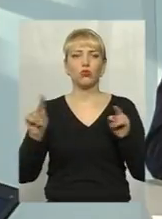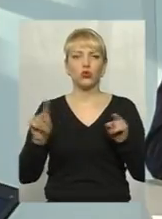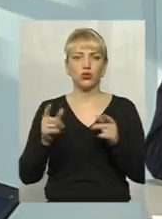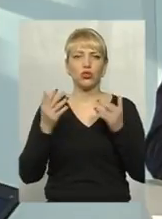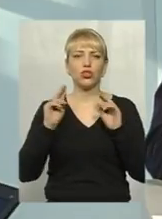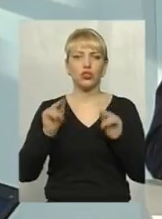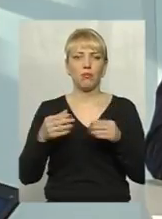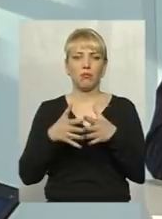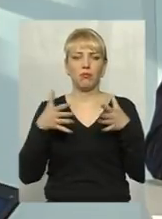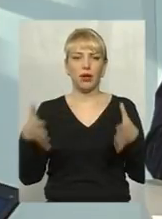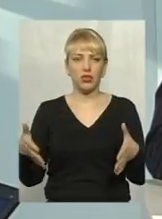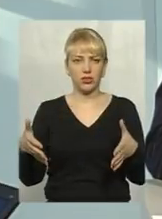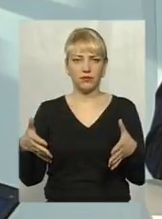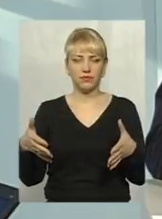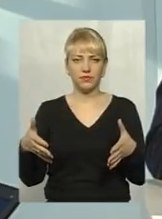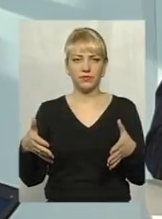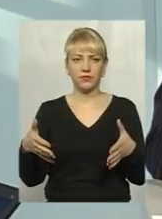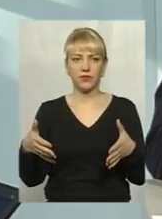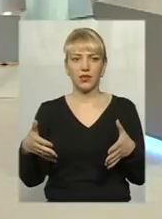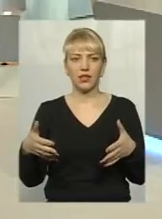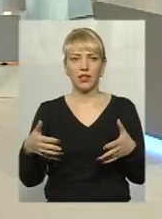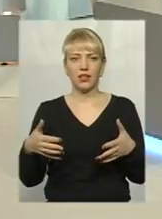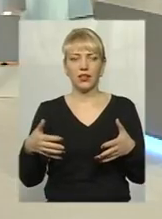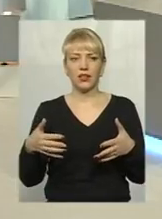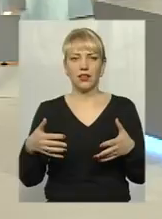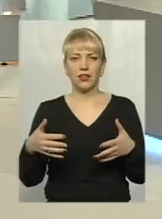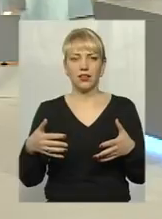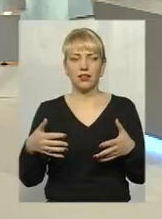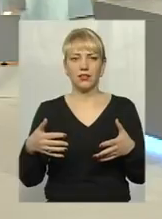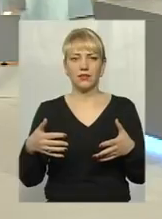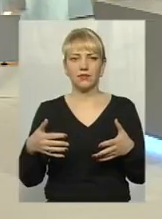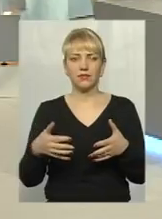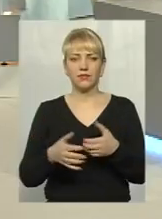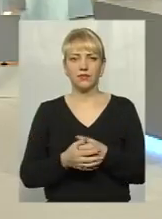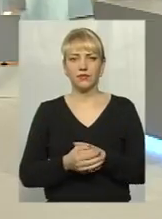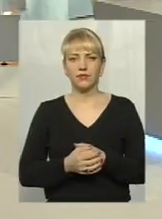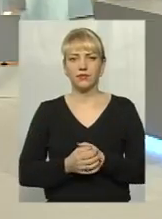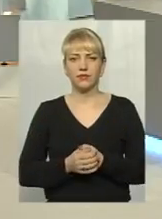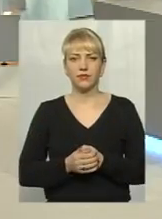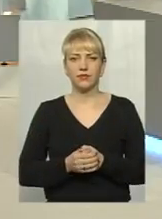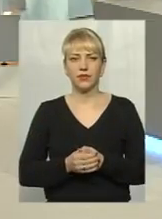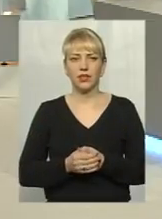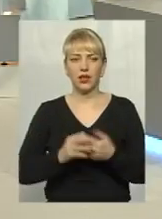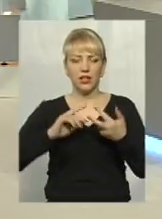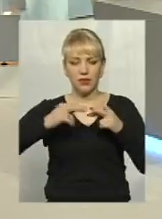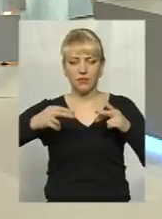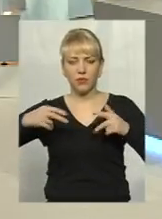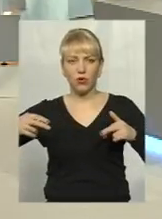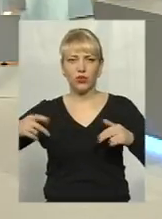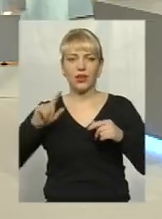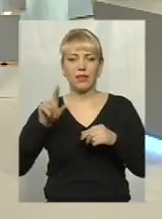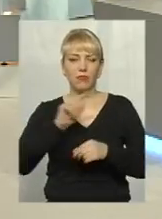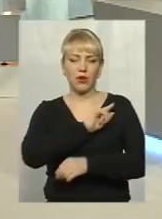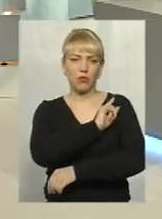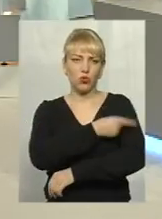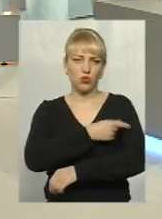більше перетин електричного проводу, тим більша потужність,